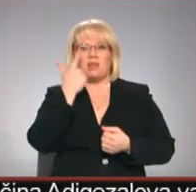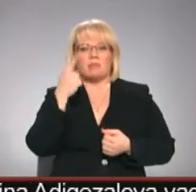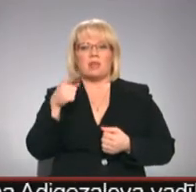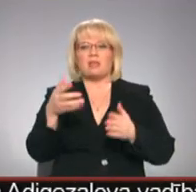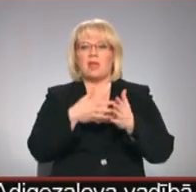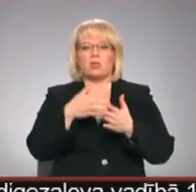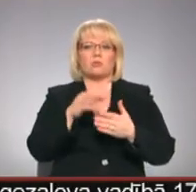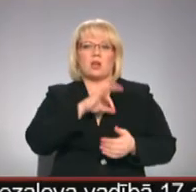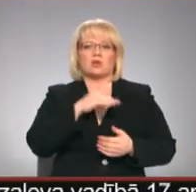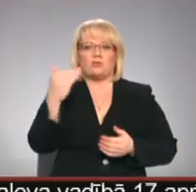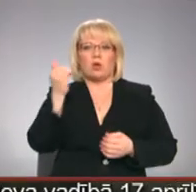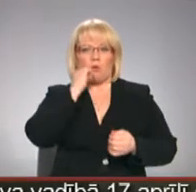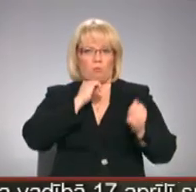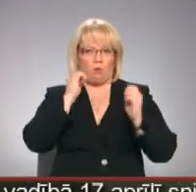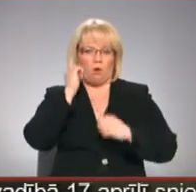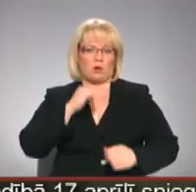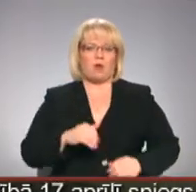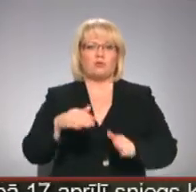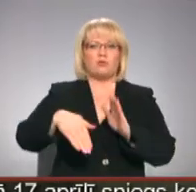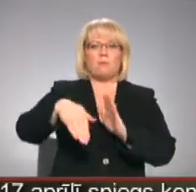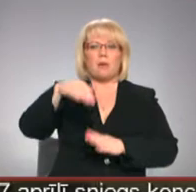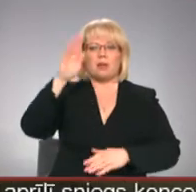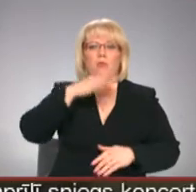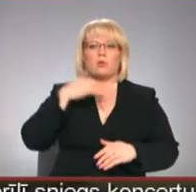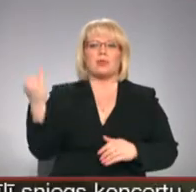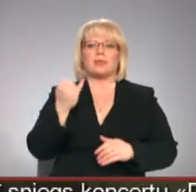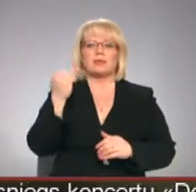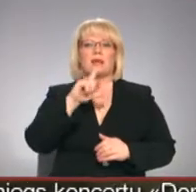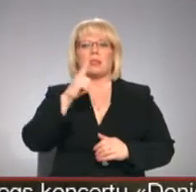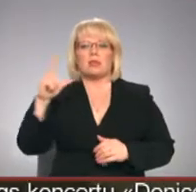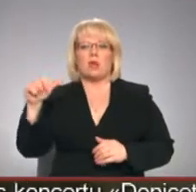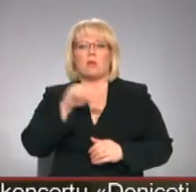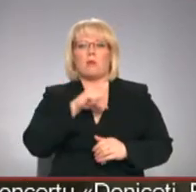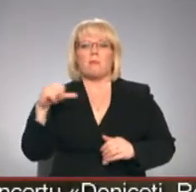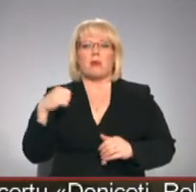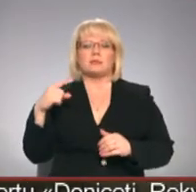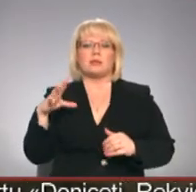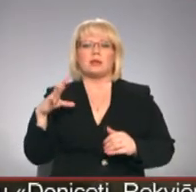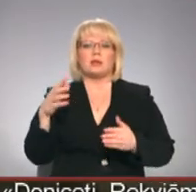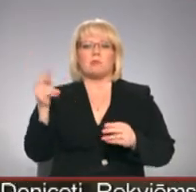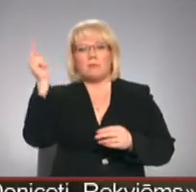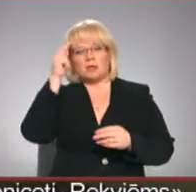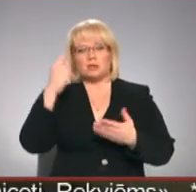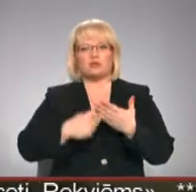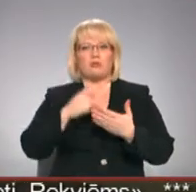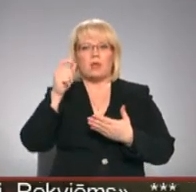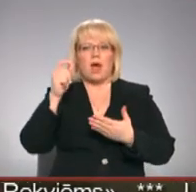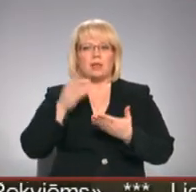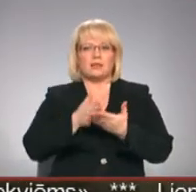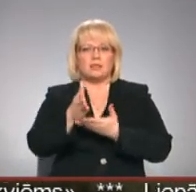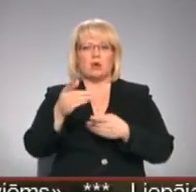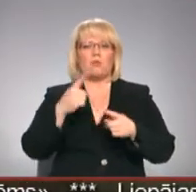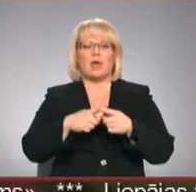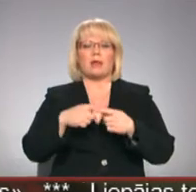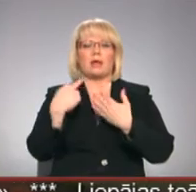netrūkst viņam raksturīgā humoru. Jau no bērnības ir ļoti interesējas literatūra, pats ir studējas žurnālistiku. Ir arī saskatāmas šīs